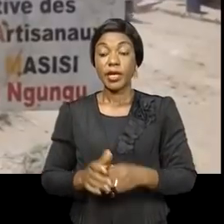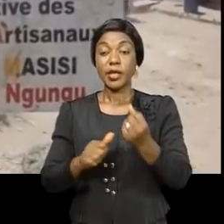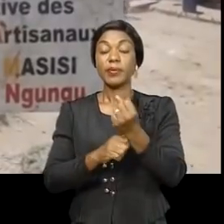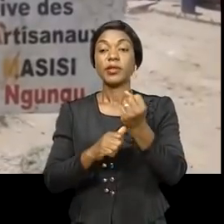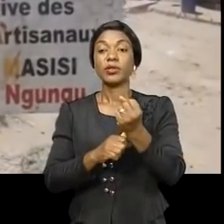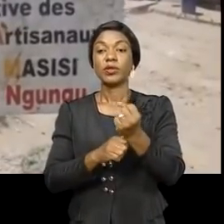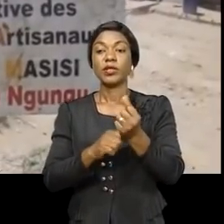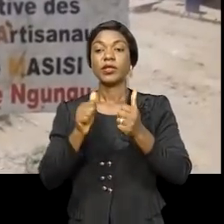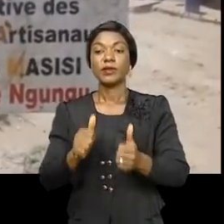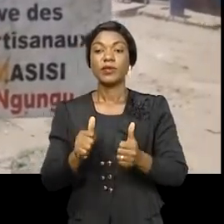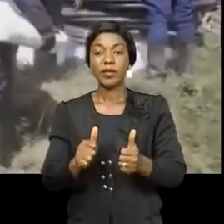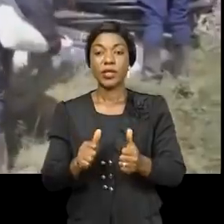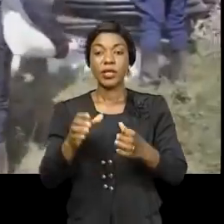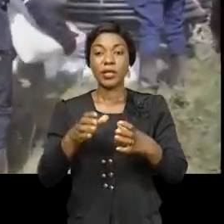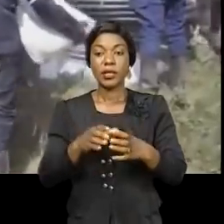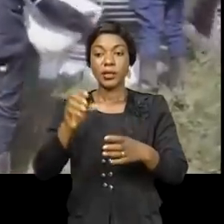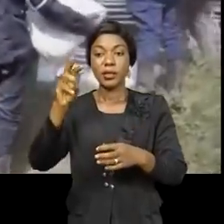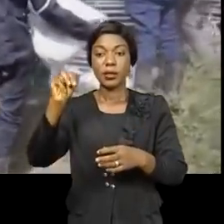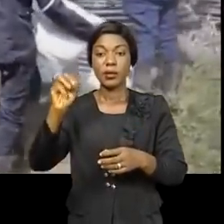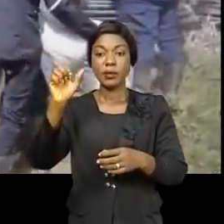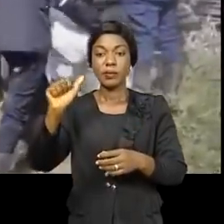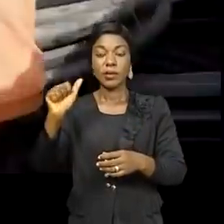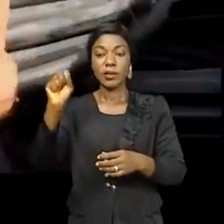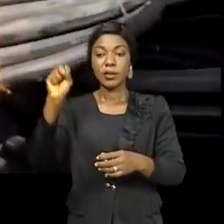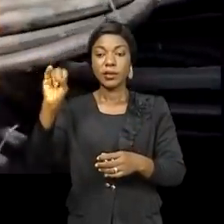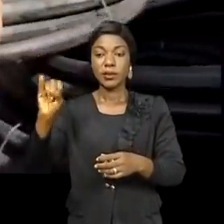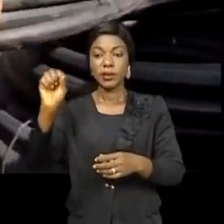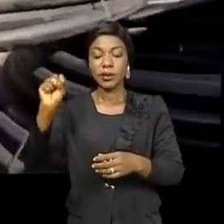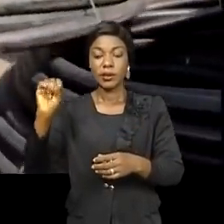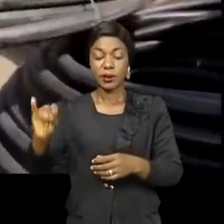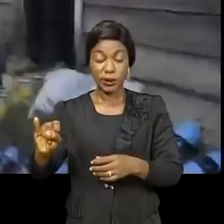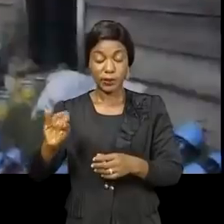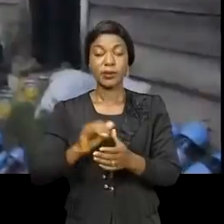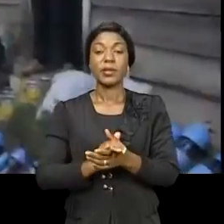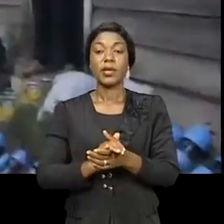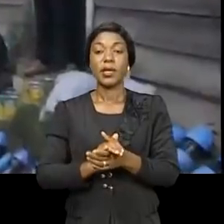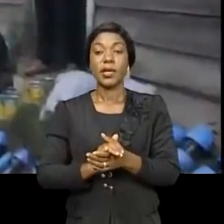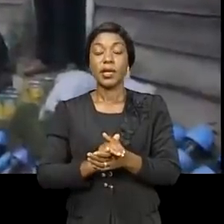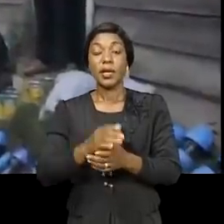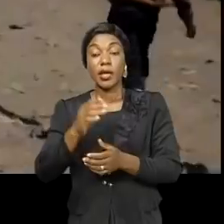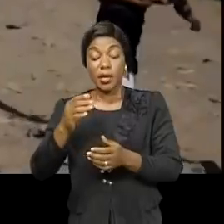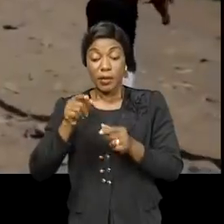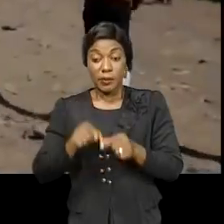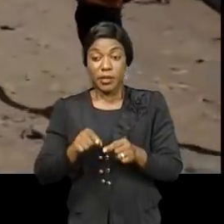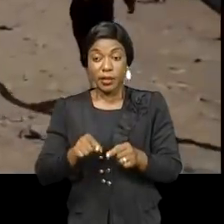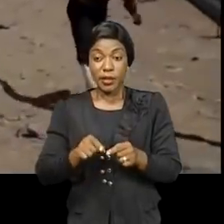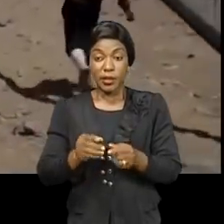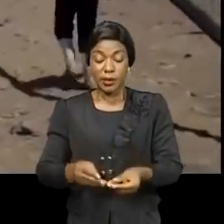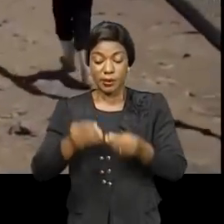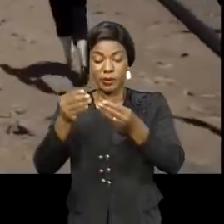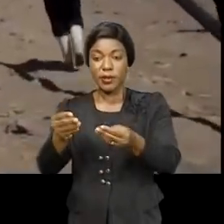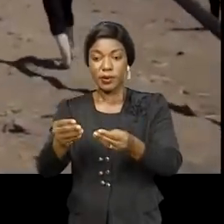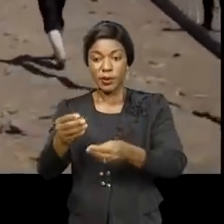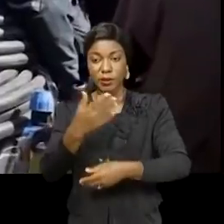miniers de Massissi-Cooperama, en collaboration avec Sakima, CDNC et SAIMAPE, vient de rendre disponibles les